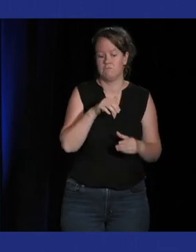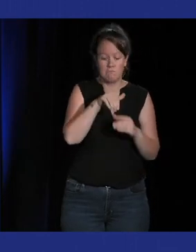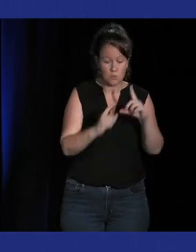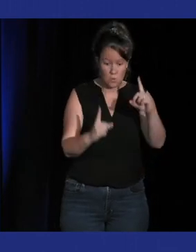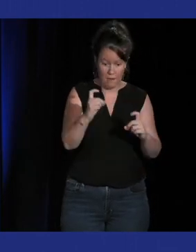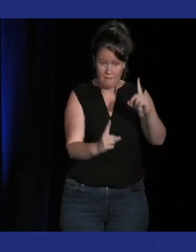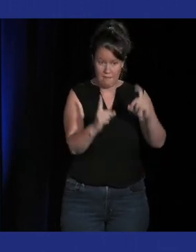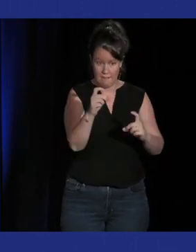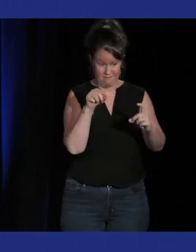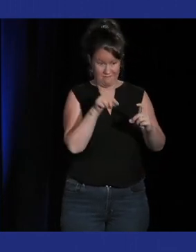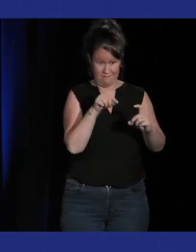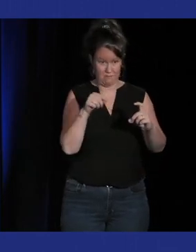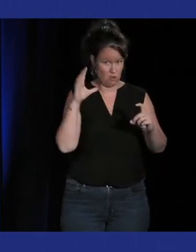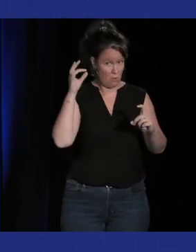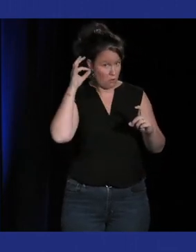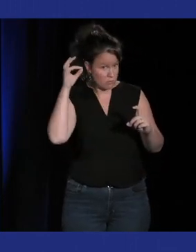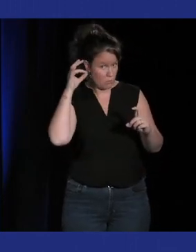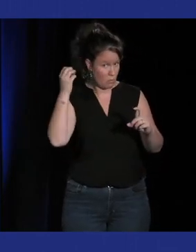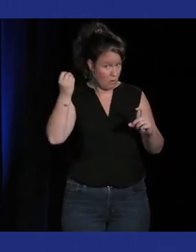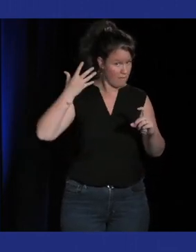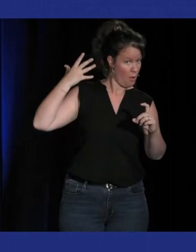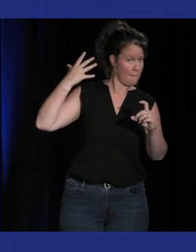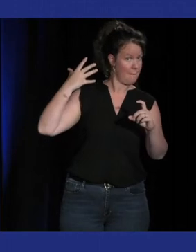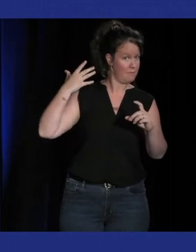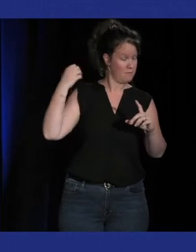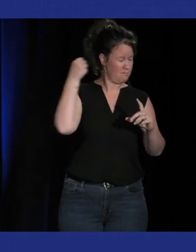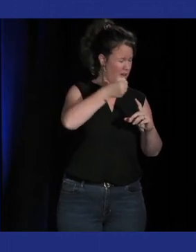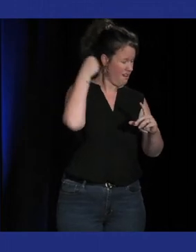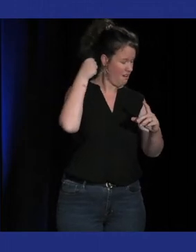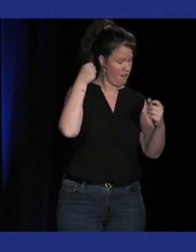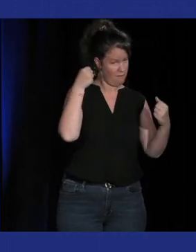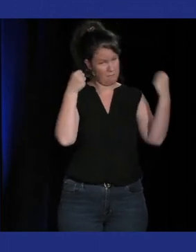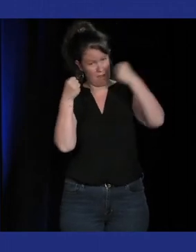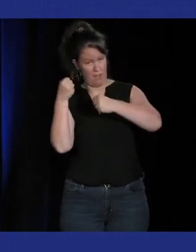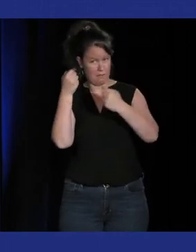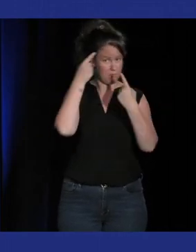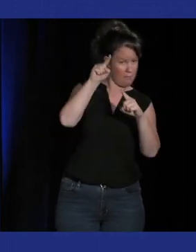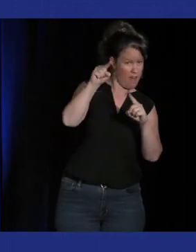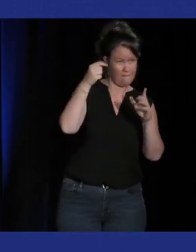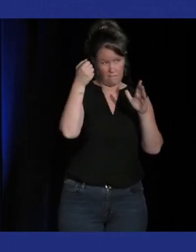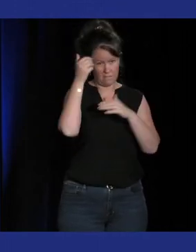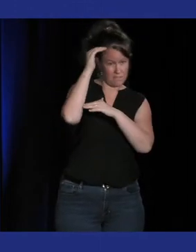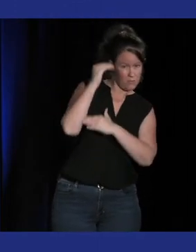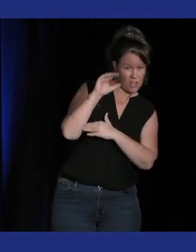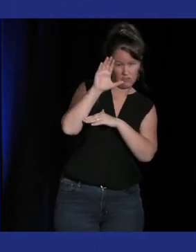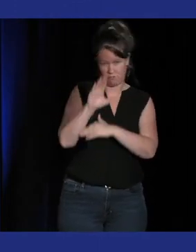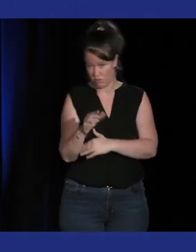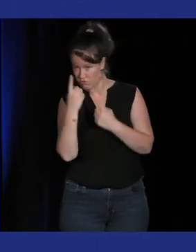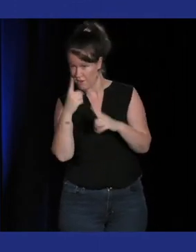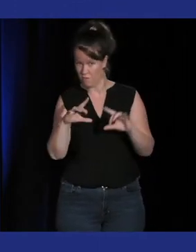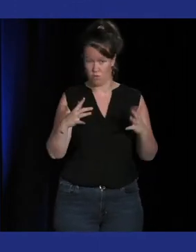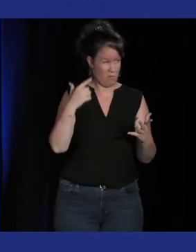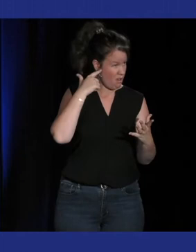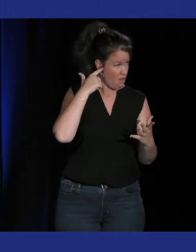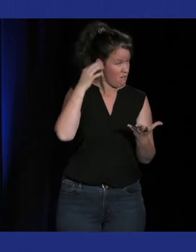combat la manière dont vont sonner les coups et le rythme qui va avec ça aide énormément à comprendre le jeu et